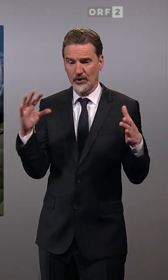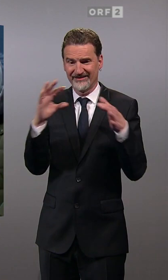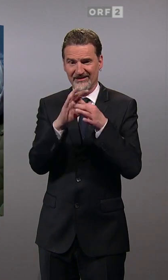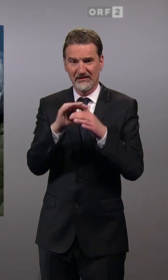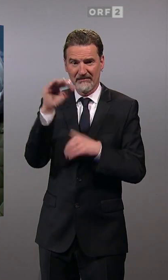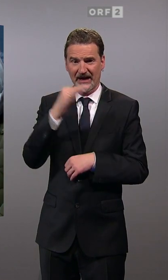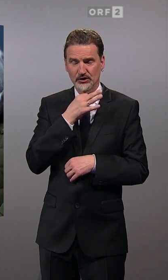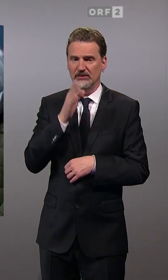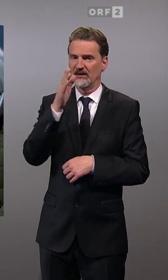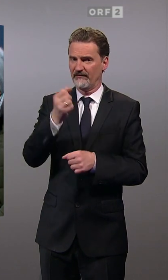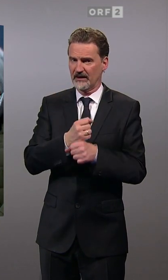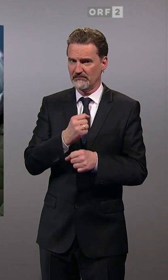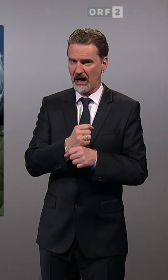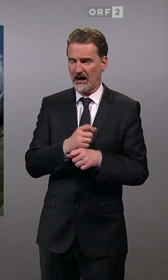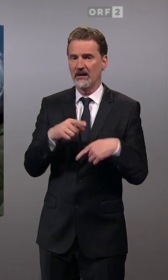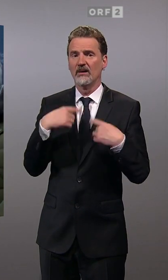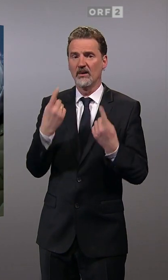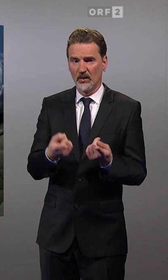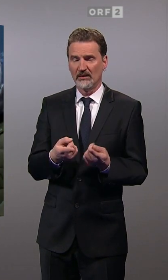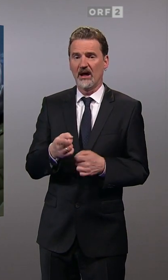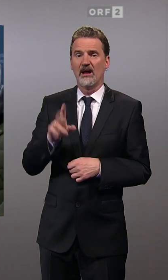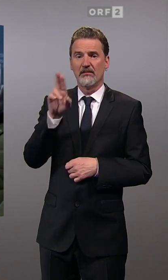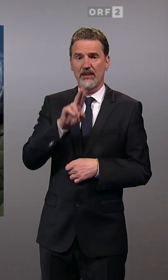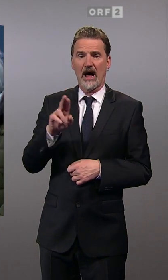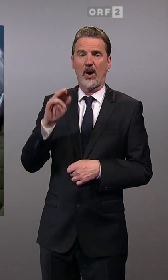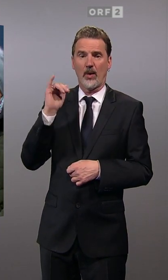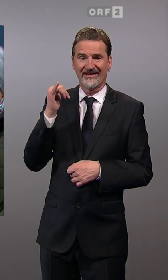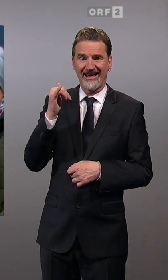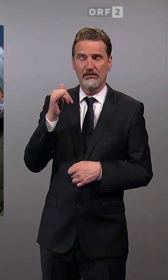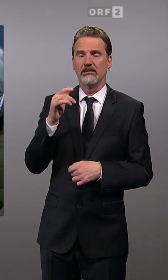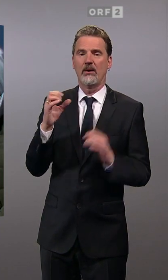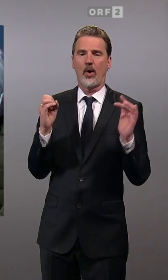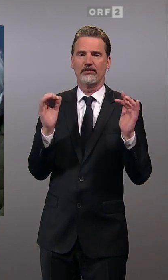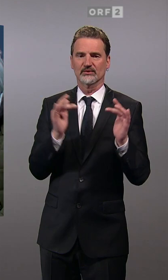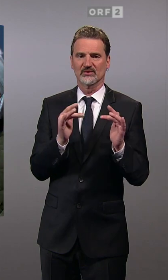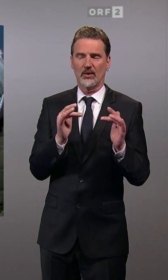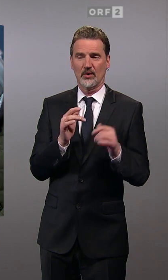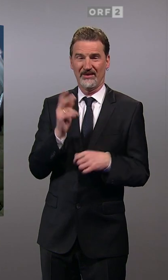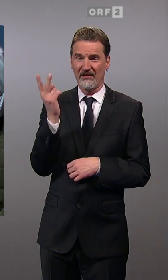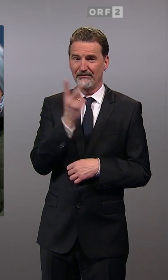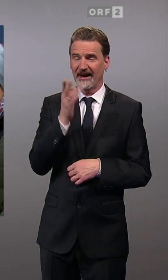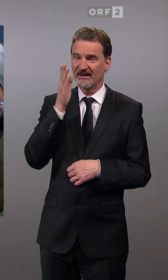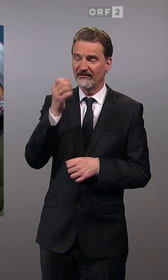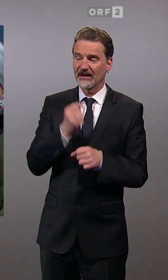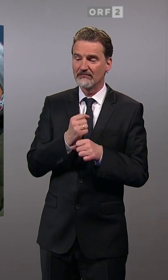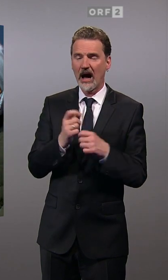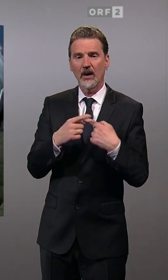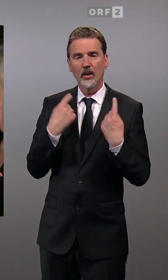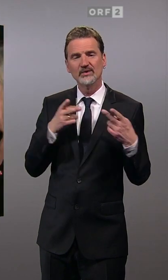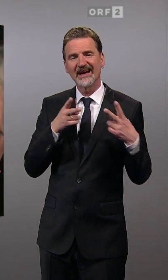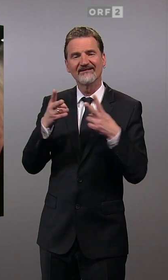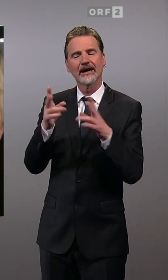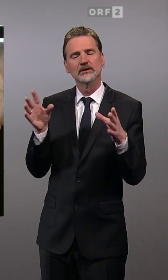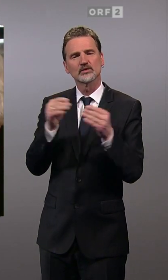werden sie es tun und werden Blau-Gelb in die Opposition schicken. Sie werden alles tun, um dieses Miteinander, den Kurs des Miteinanders zu